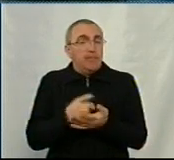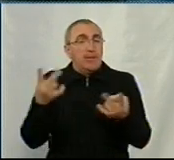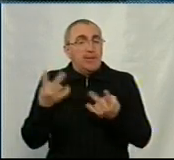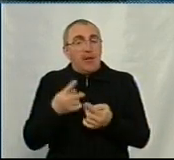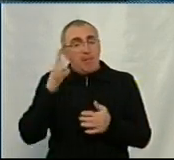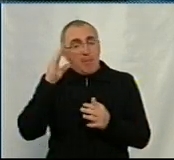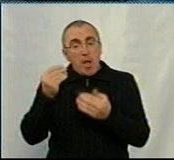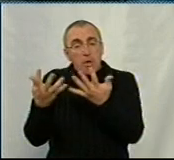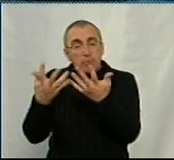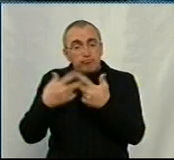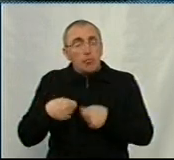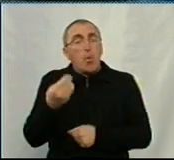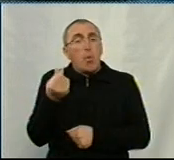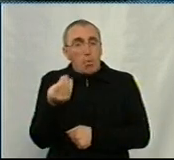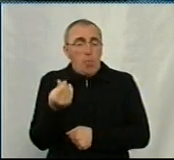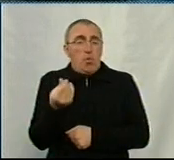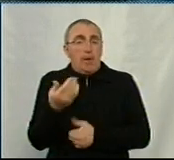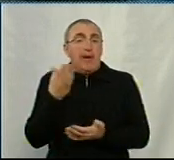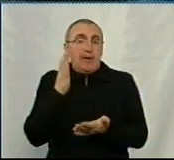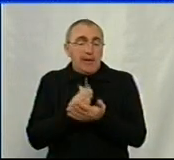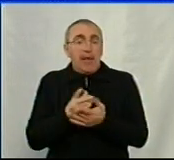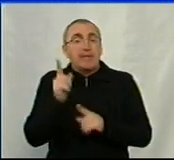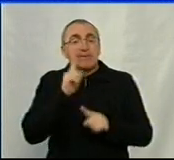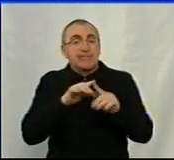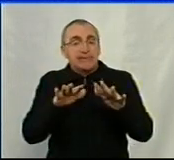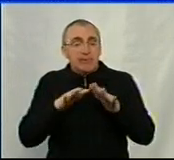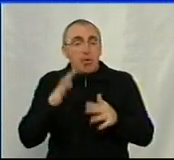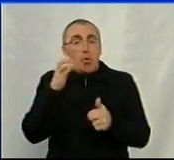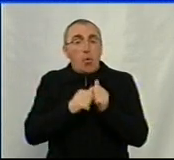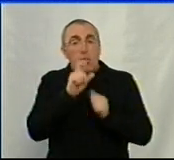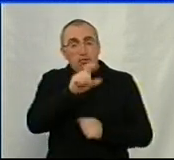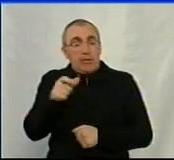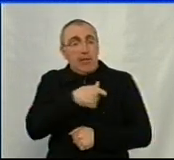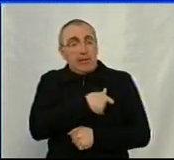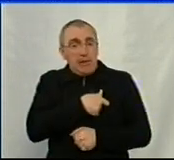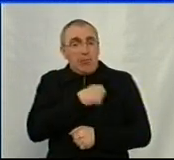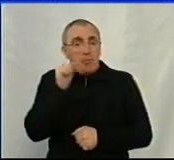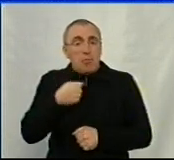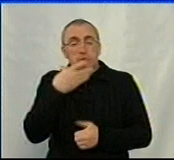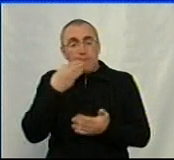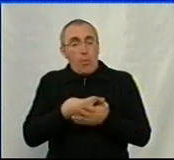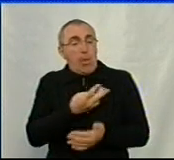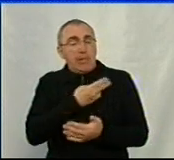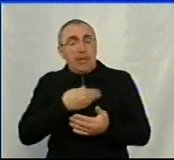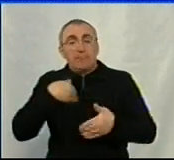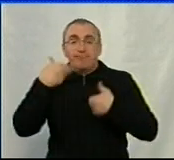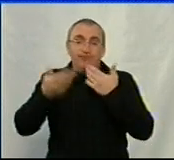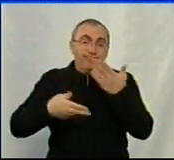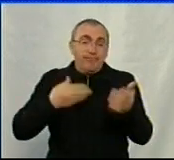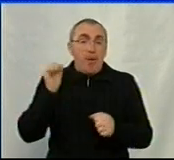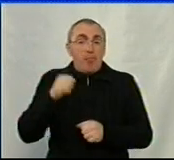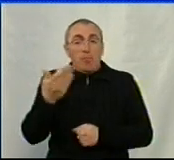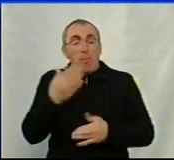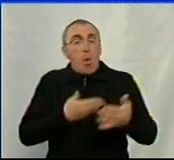рахувати гроші. Для цього і існує сесія, де кожен депутат може вийти зі своєю ініціативою, а потім її